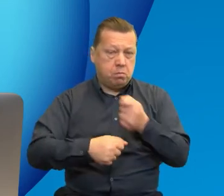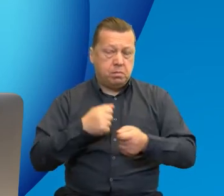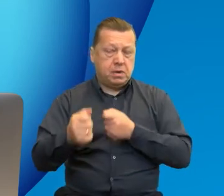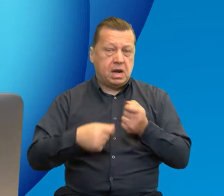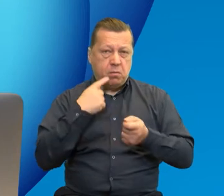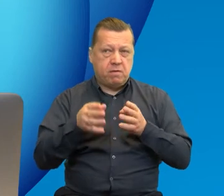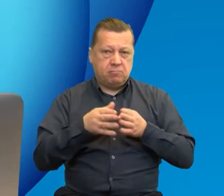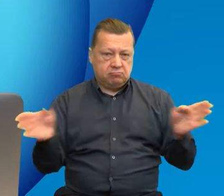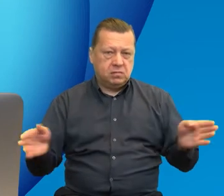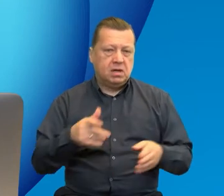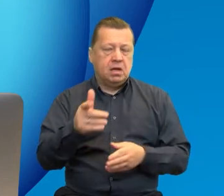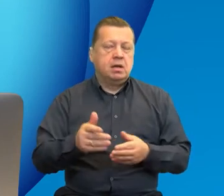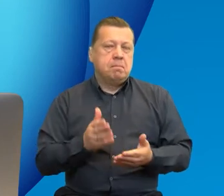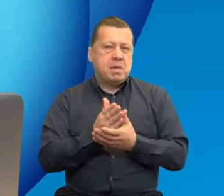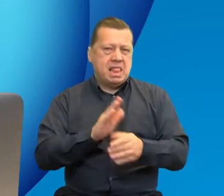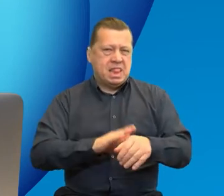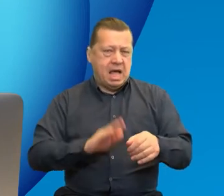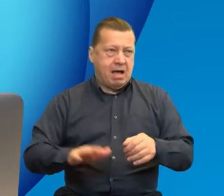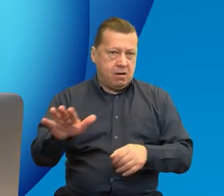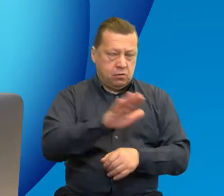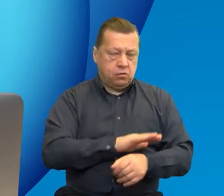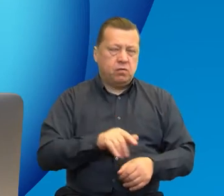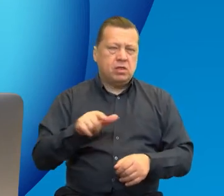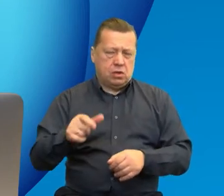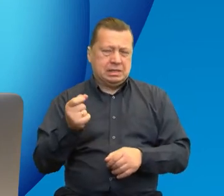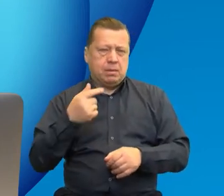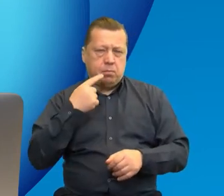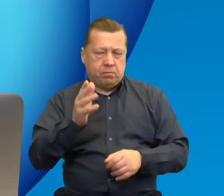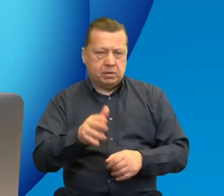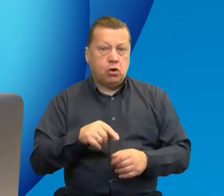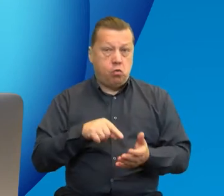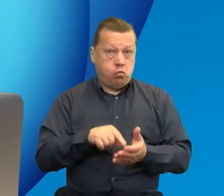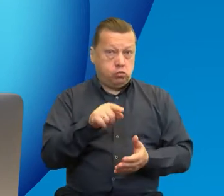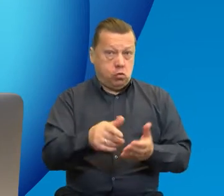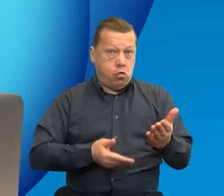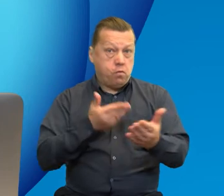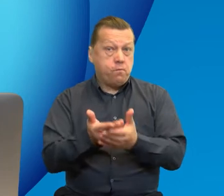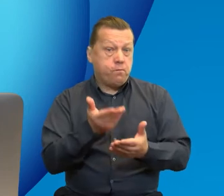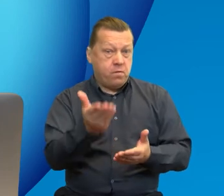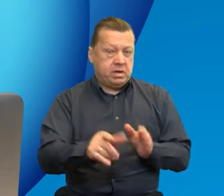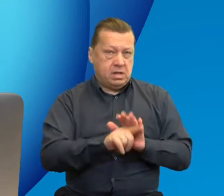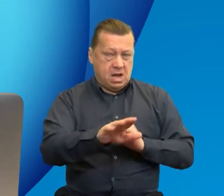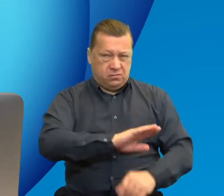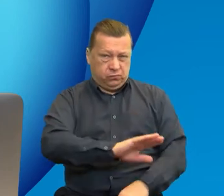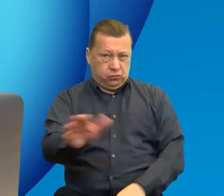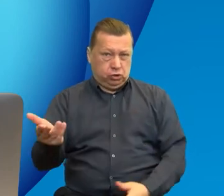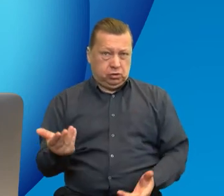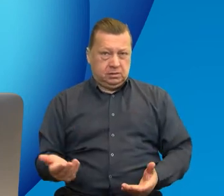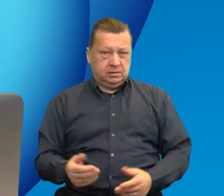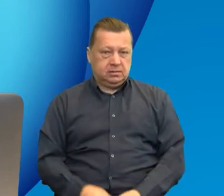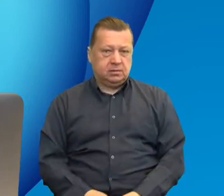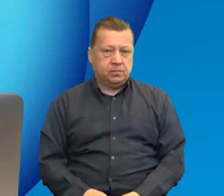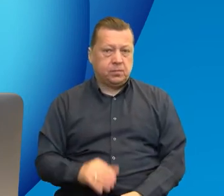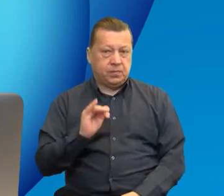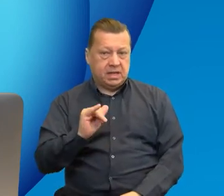takiej jak my to nazywamy transnarodowej, będziemy o tym jeszcze mówić, ale na pewno oferta dla wszystkich z Państwa w